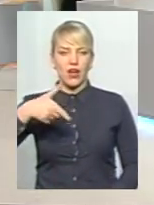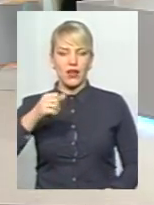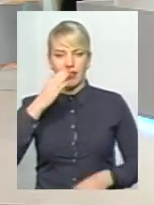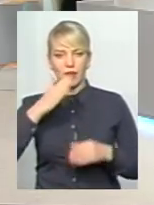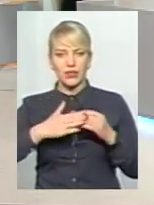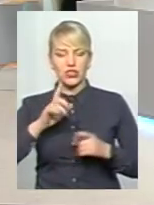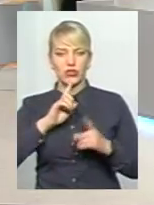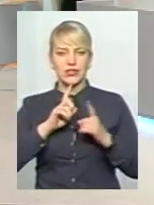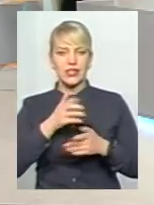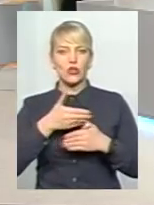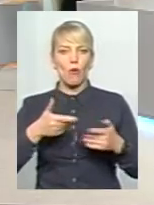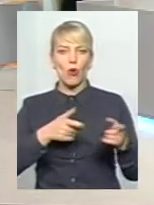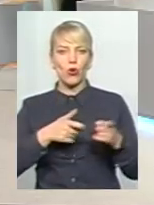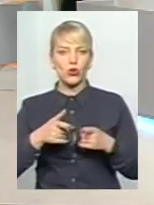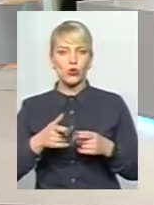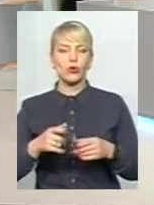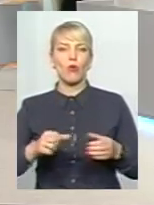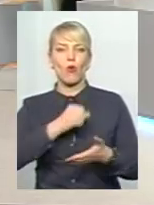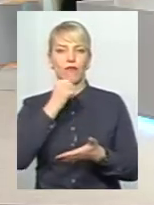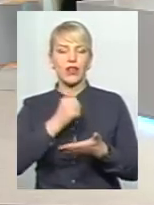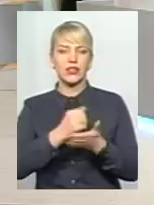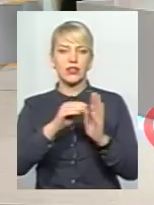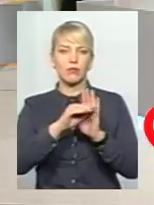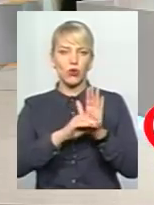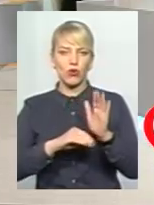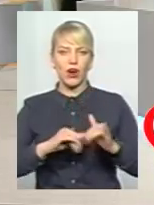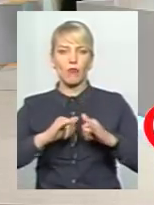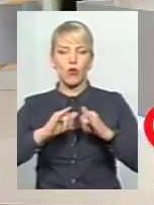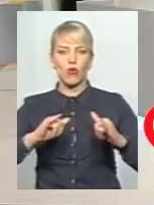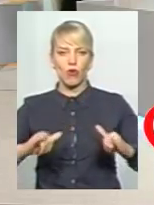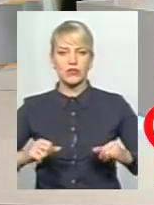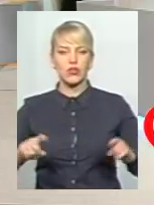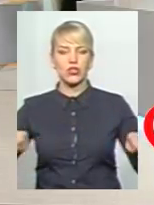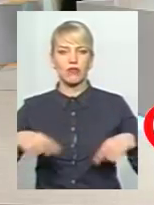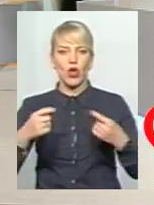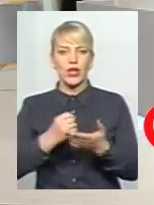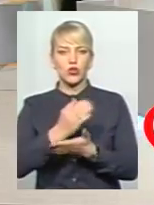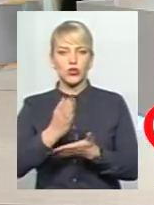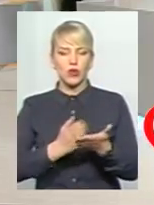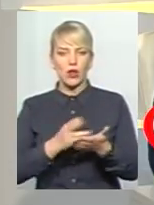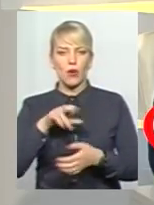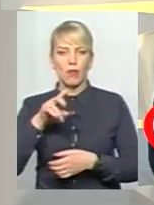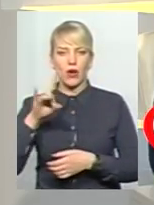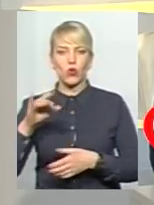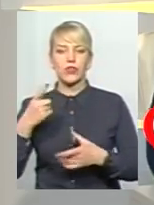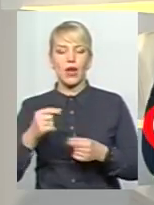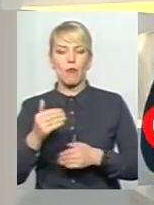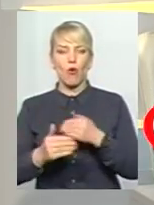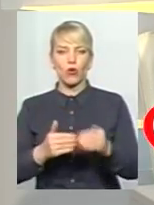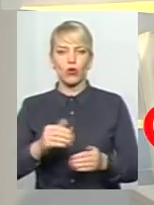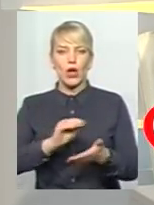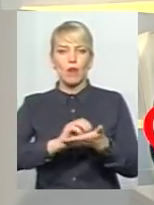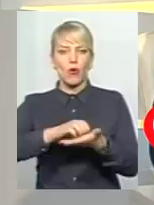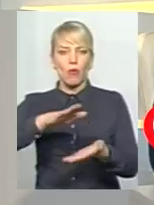сесію ми готуємо ухвалити програму розвитку і створення індустріального парку, де покроково по датах прописані усі